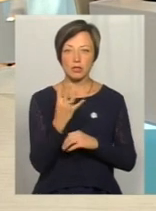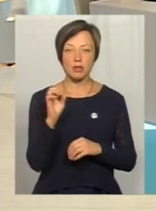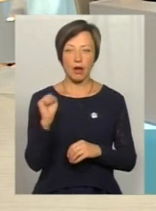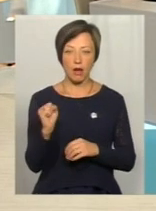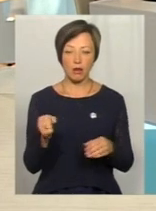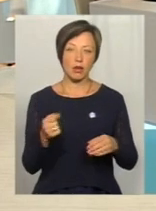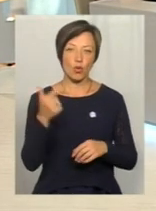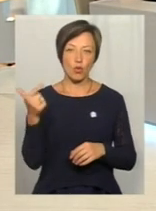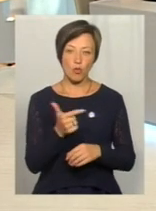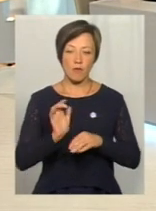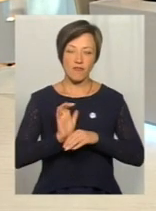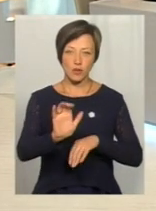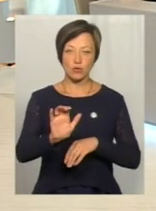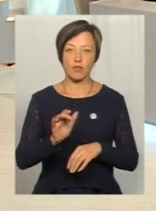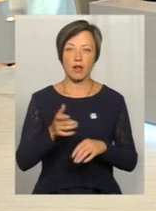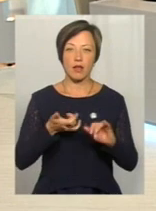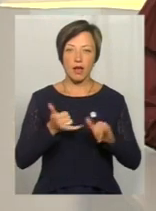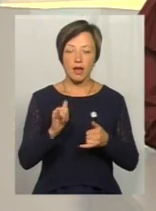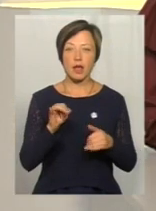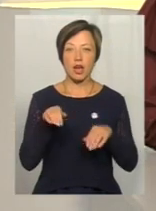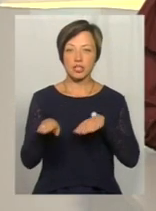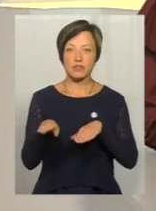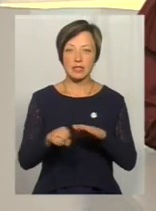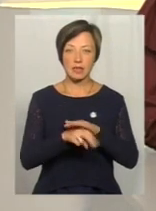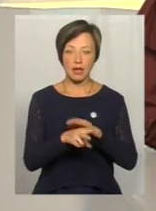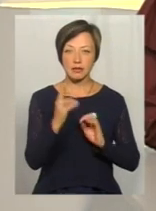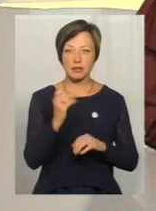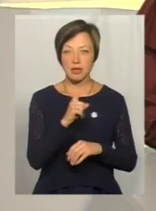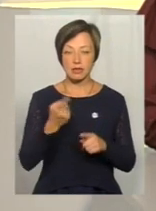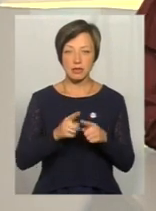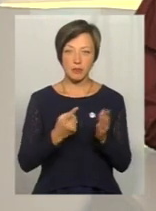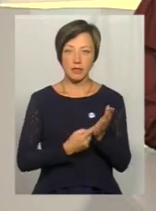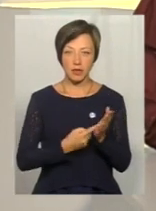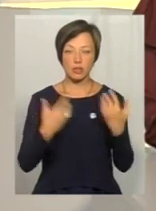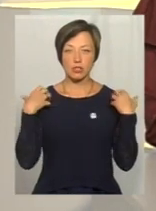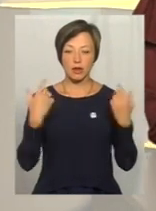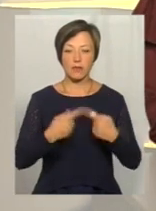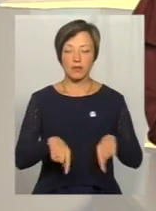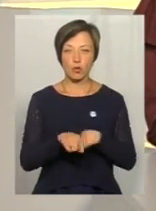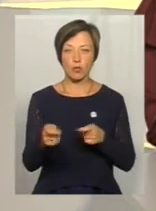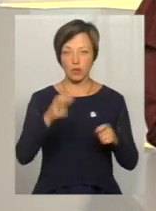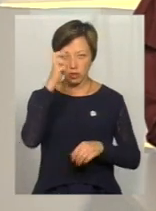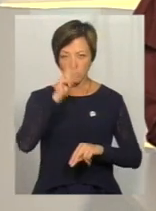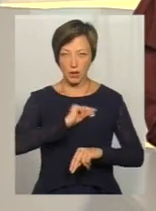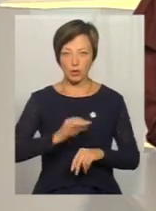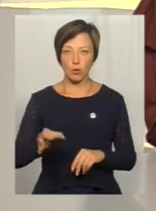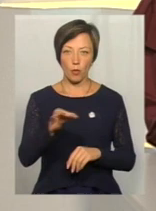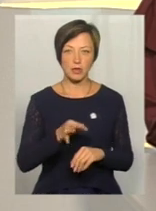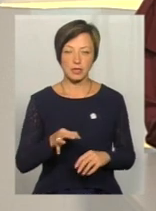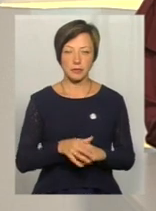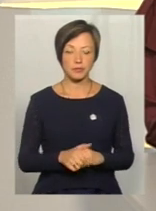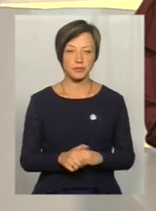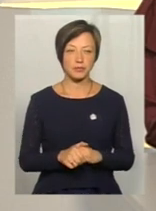Їх грубо виштовхали геть, а тим часом швеї тікали з цеху. Це підтвердив начальник відділу управління Держпраці області Юрій